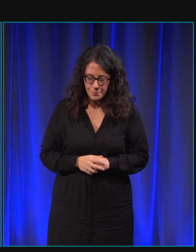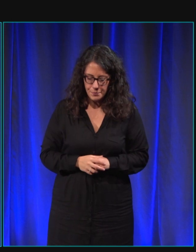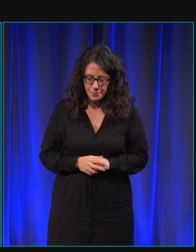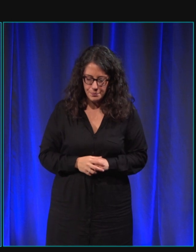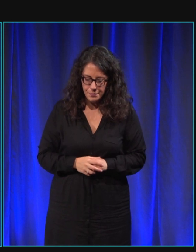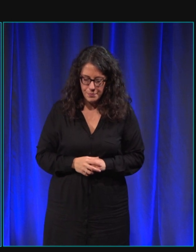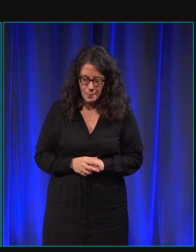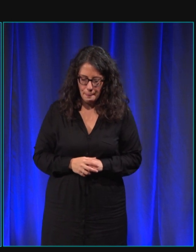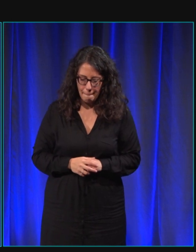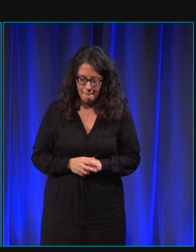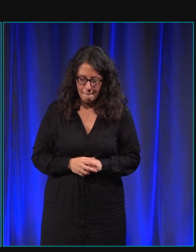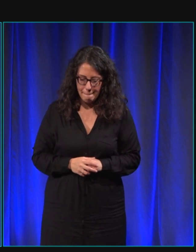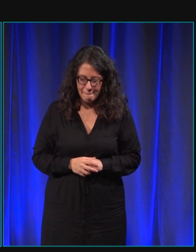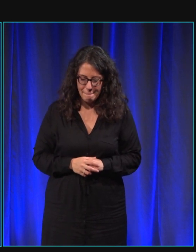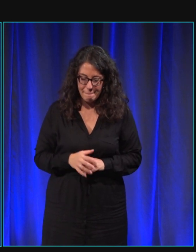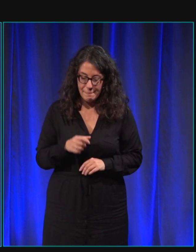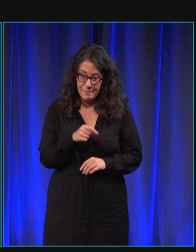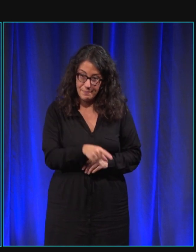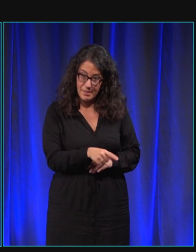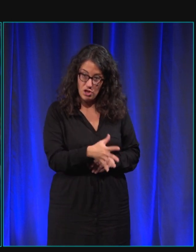ce chien peut-il être formé